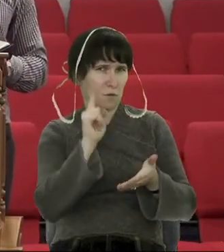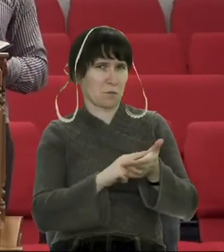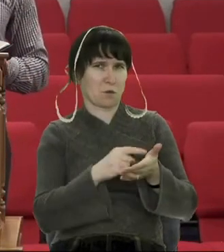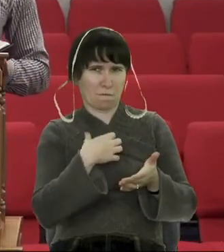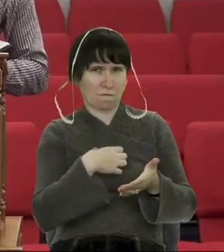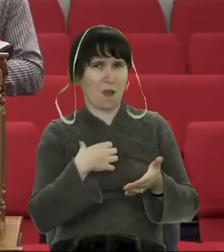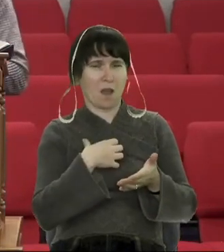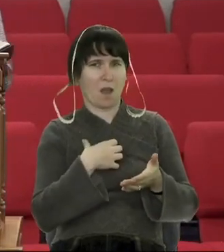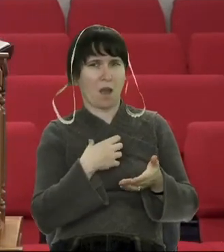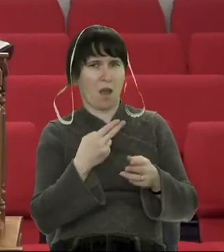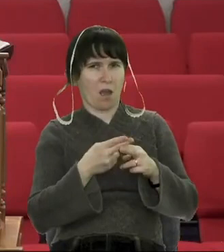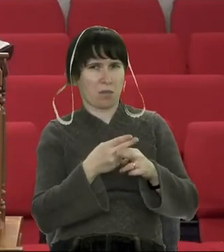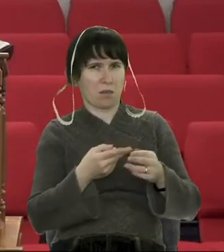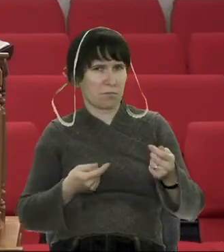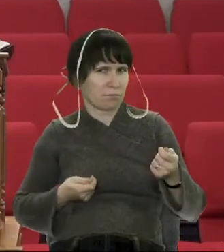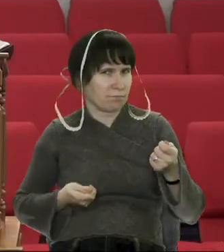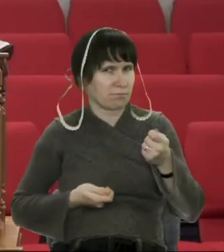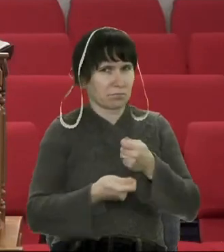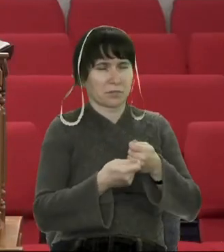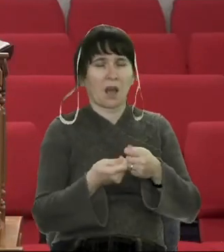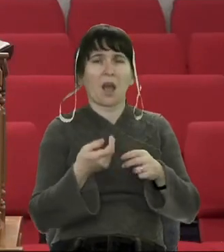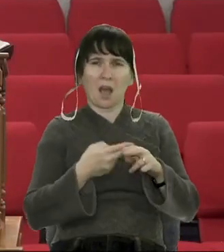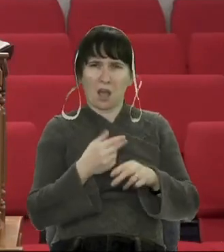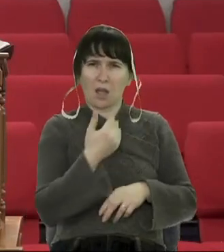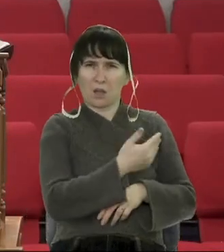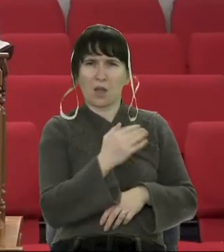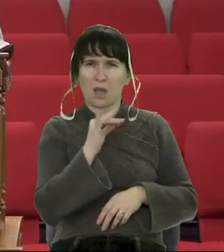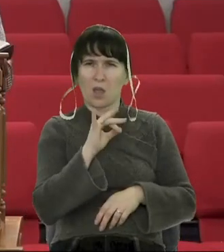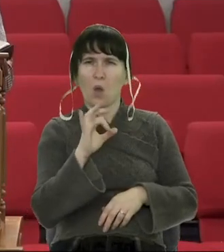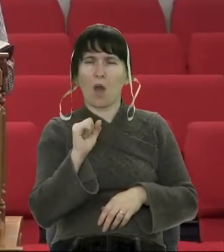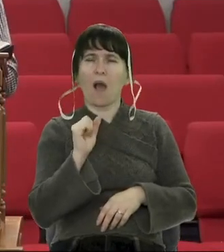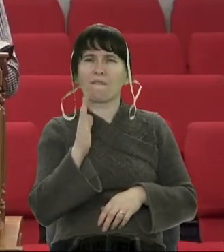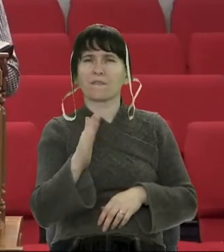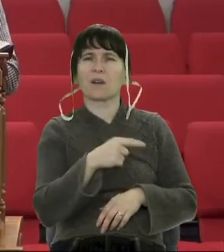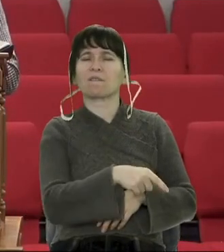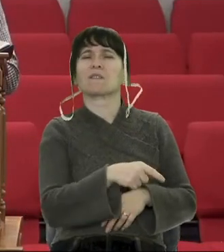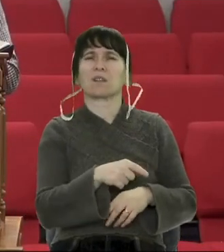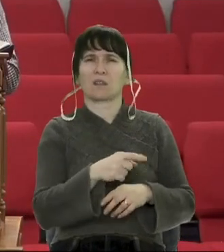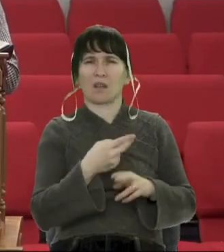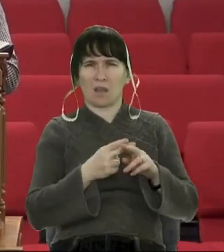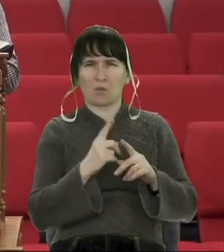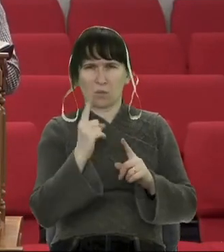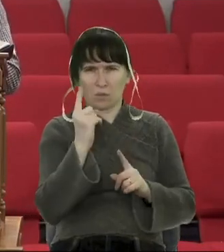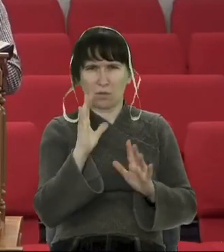А хіба це лише один випадок був в житті Іоава? Ми можемо читати наступне.